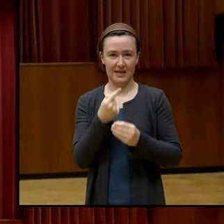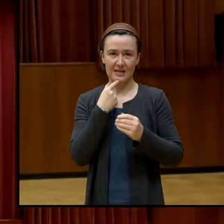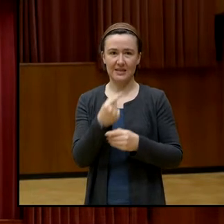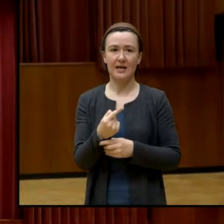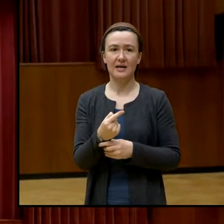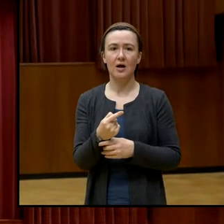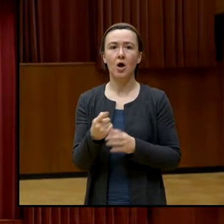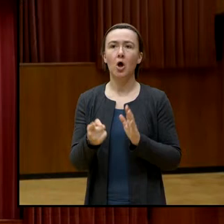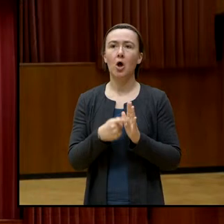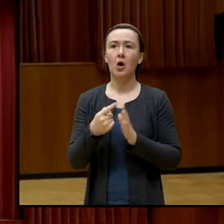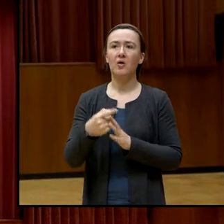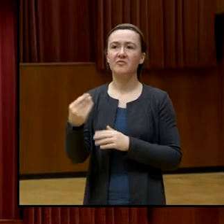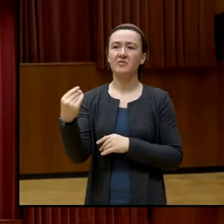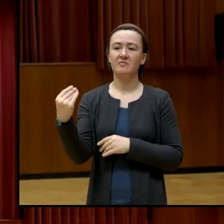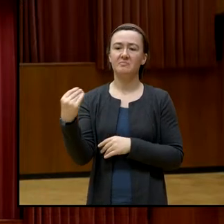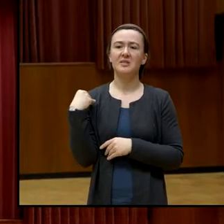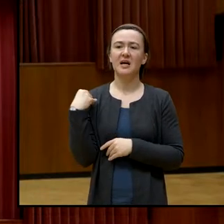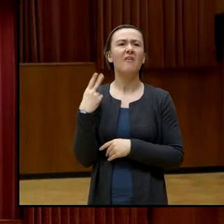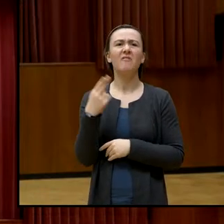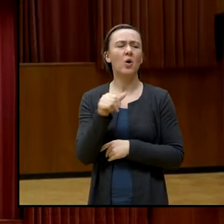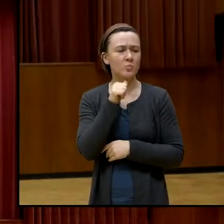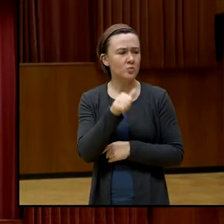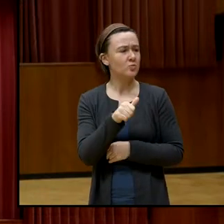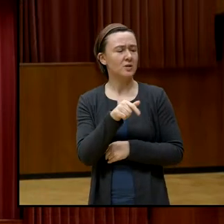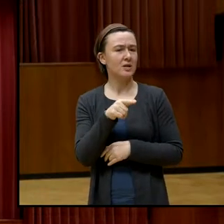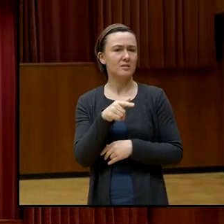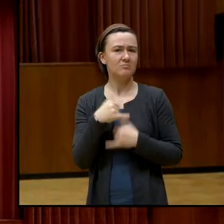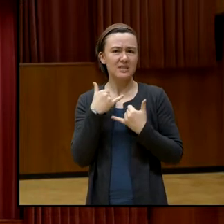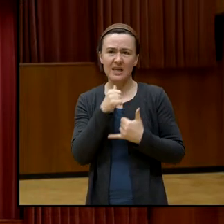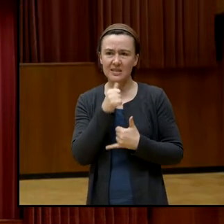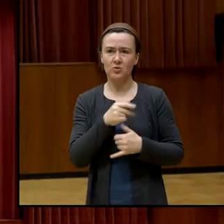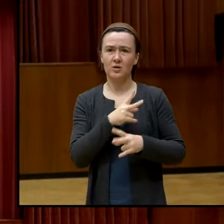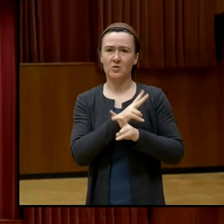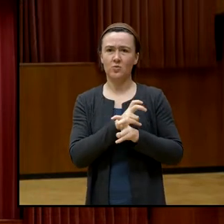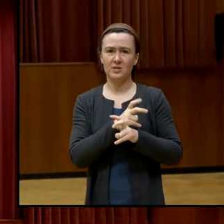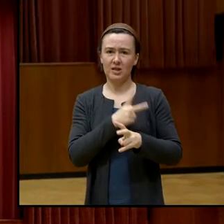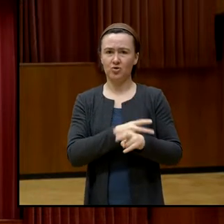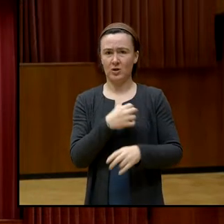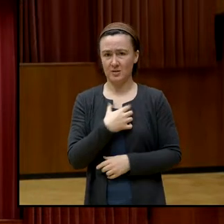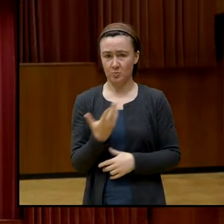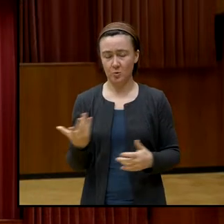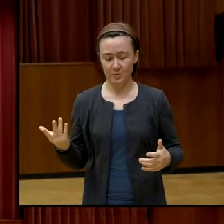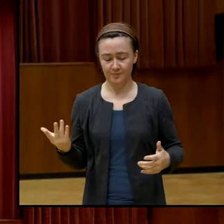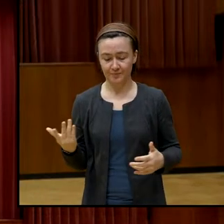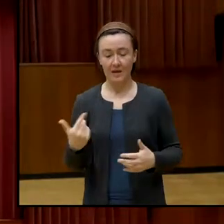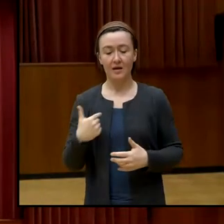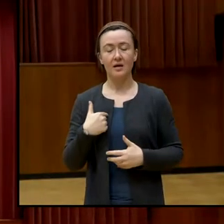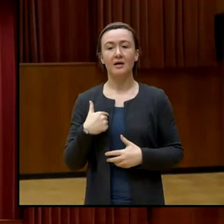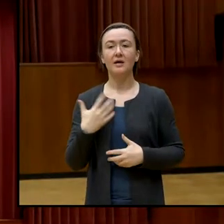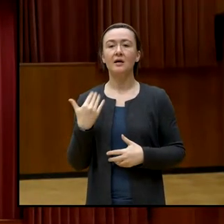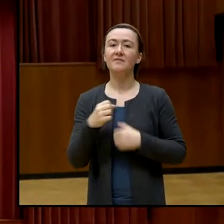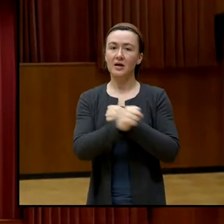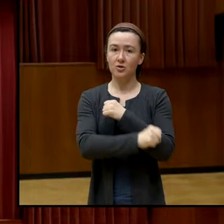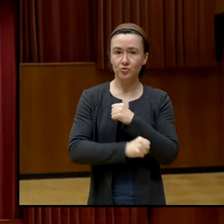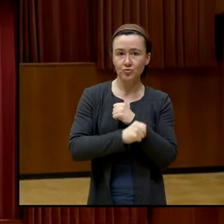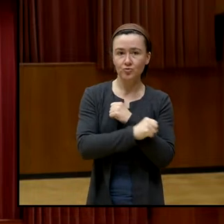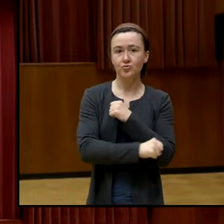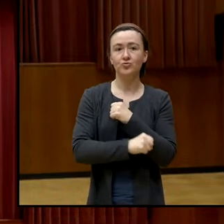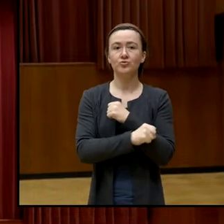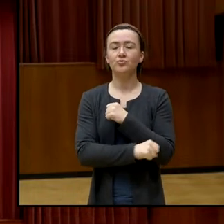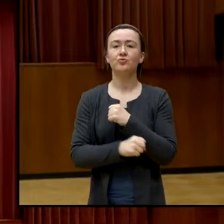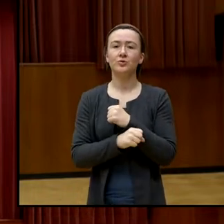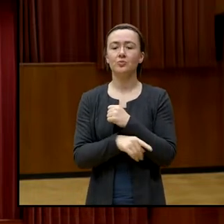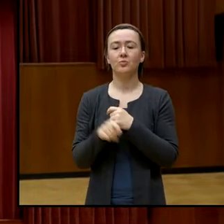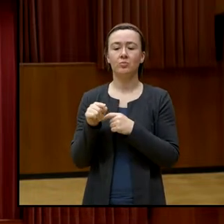warum bist du denn noch immer nicht-österreichische Staatsbürgerin? Ich habe ein zweites Studium abgeschlossen. Während man studiert, verdient man nicht